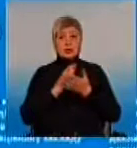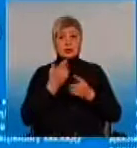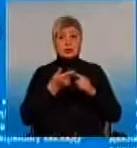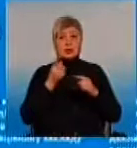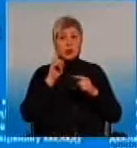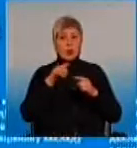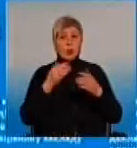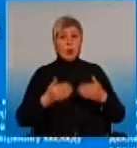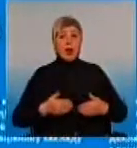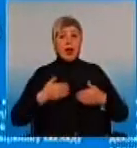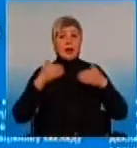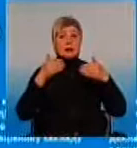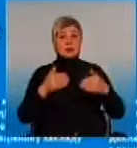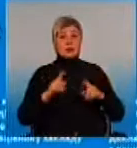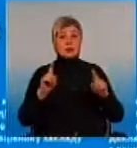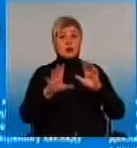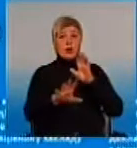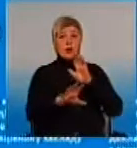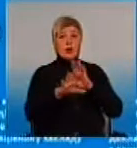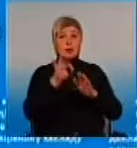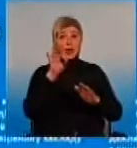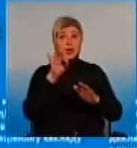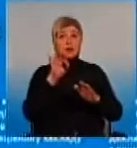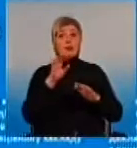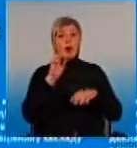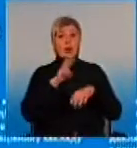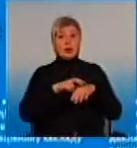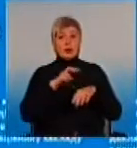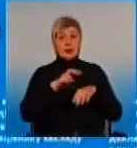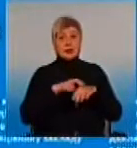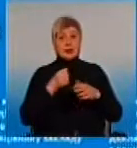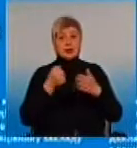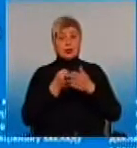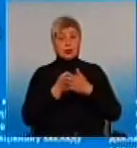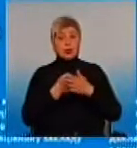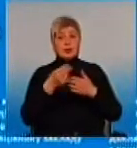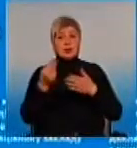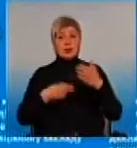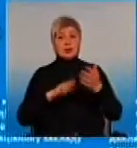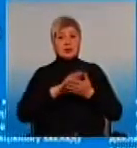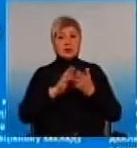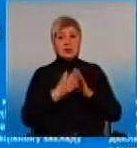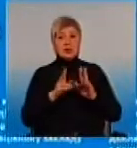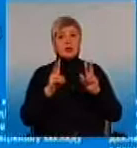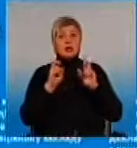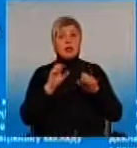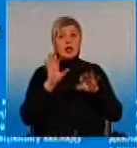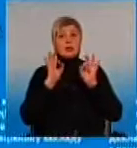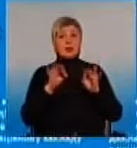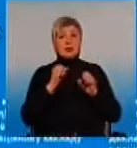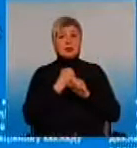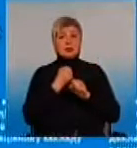что обираем лекаря поки что до подписания декларации. Как это правильно делать? Если, например,